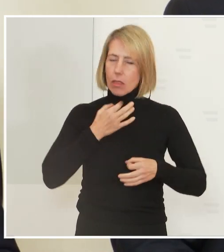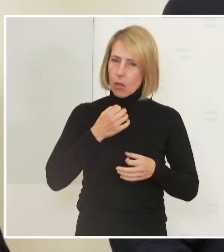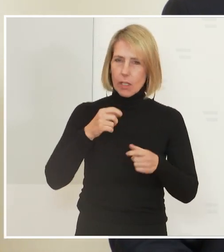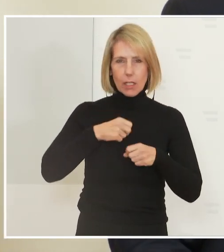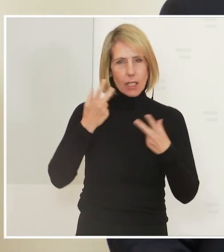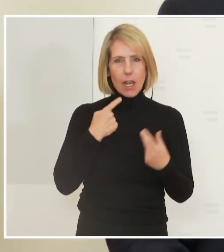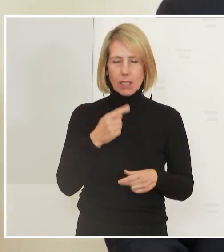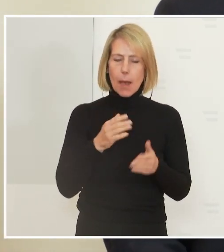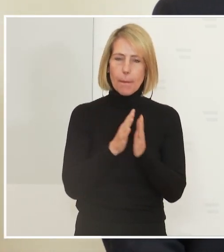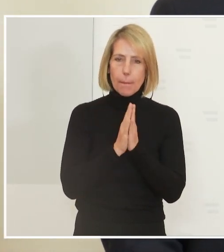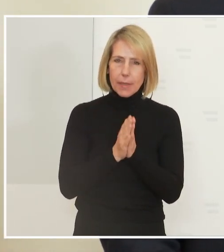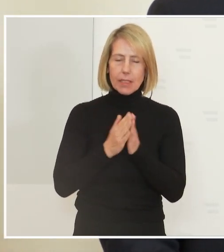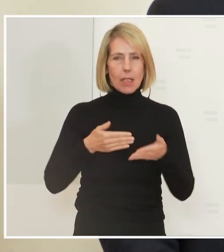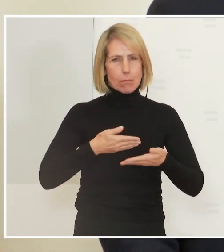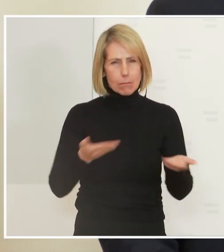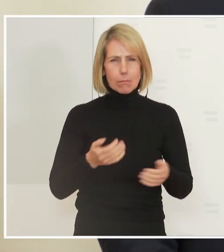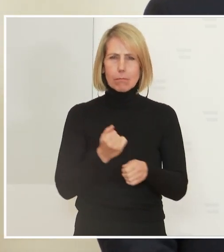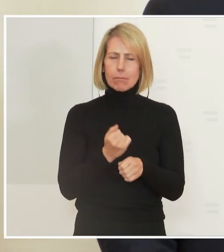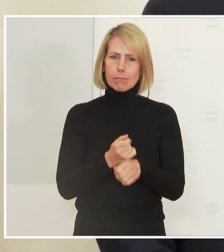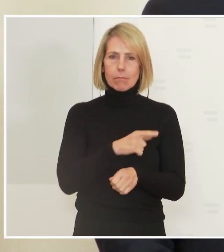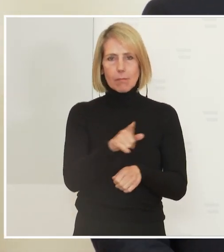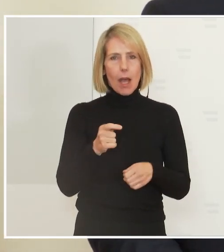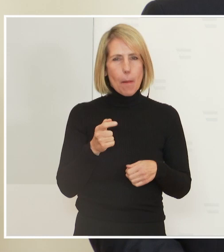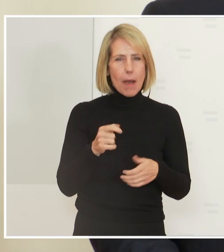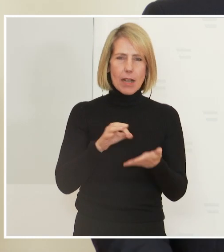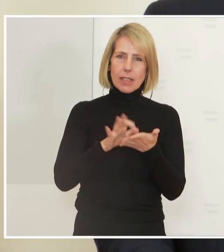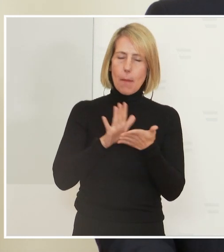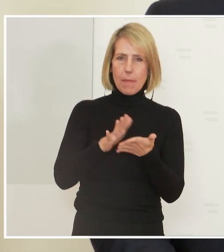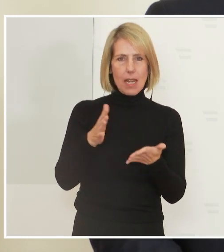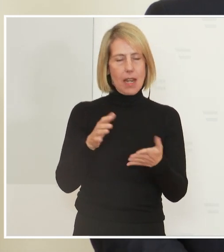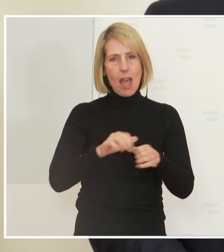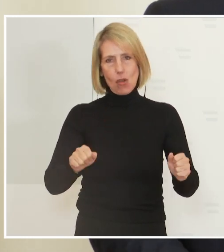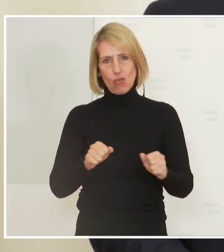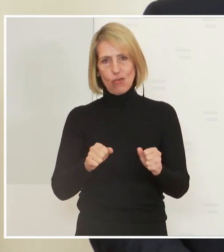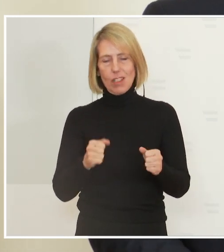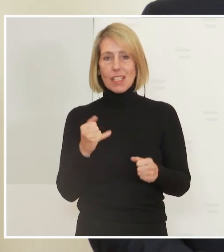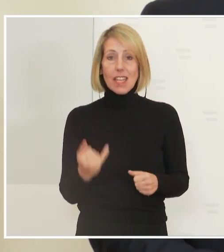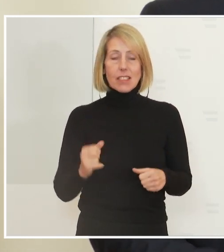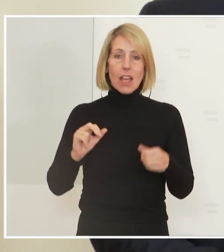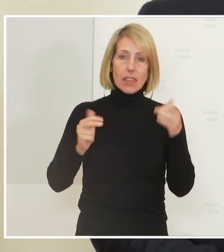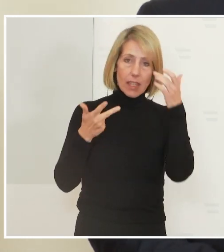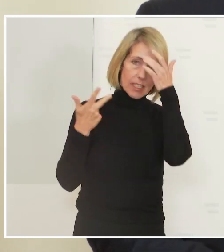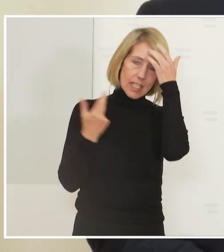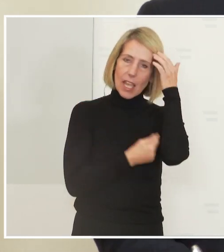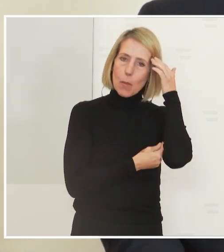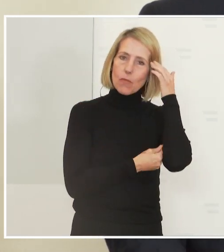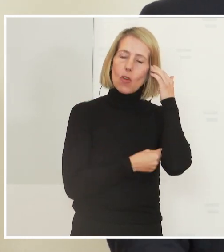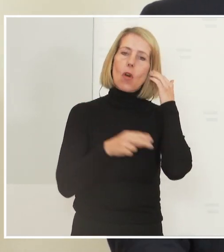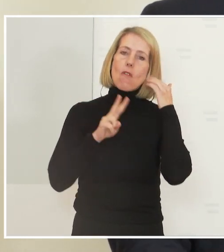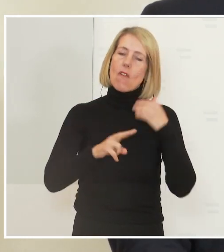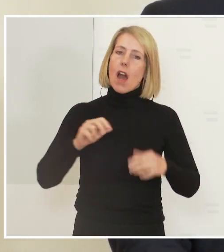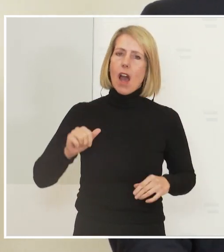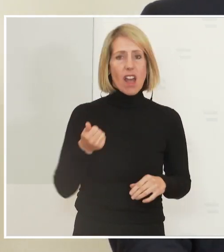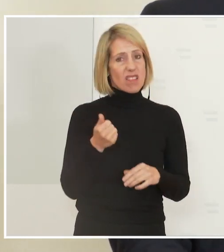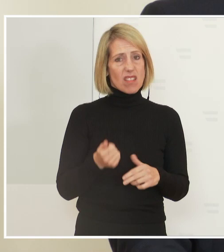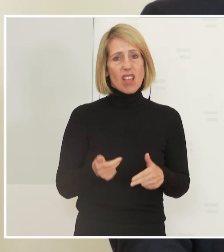bitte tun Sie es. Machen Sie möglichst bald einen Termin aus. Die dritte Impfung ist in Wirklichkeit die einzige Waffe, die